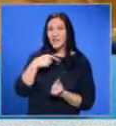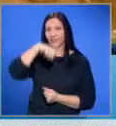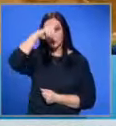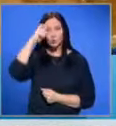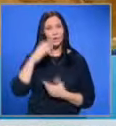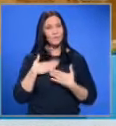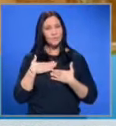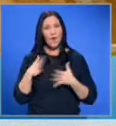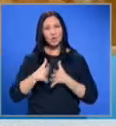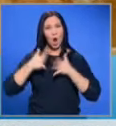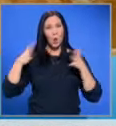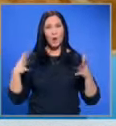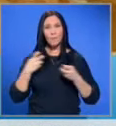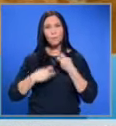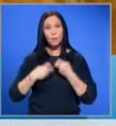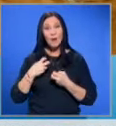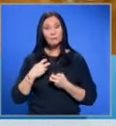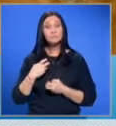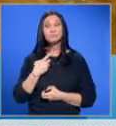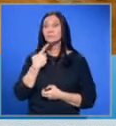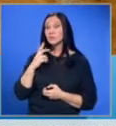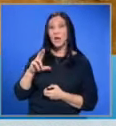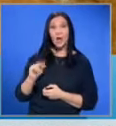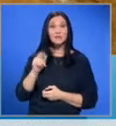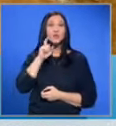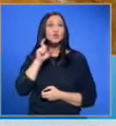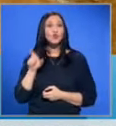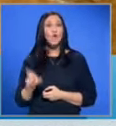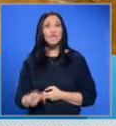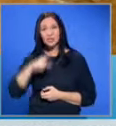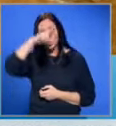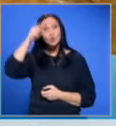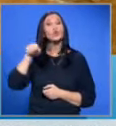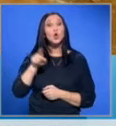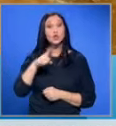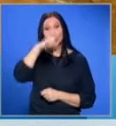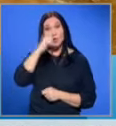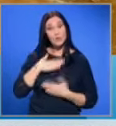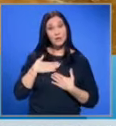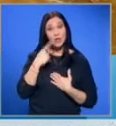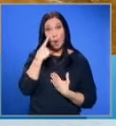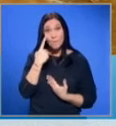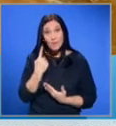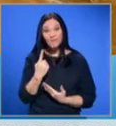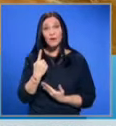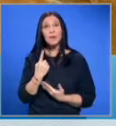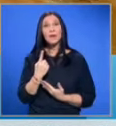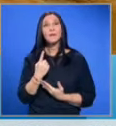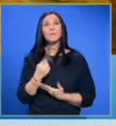труда. Нашия голям проблем се нарича човешки труд и този труд ние се опитваме да го